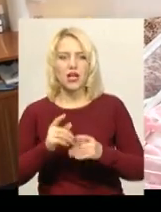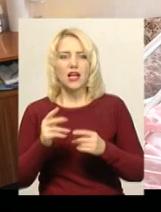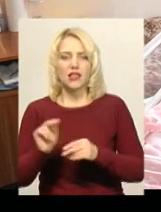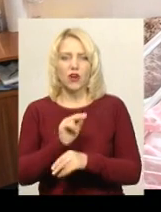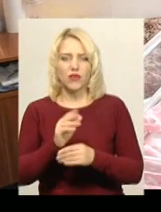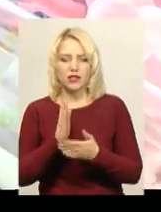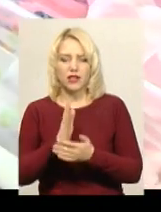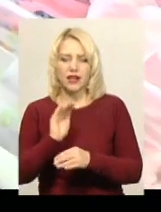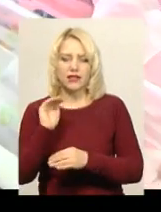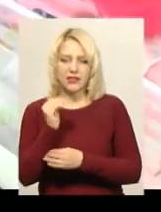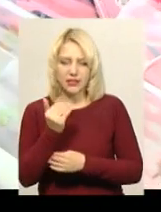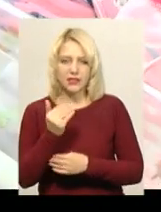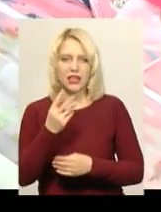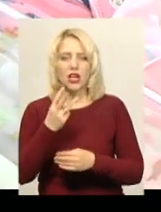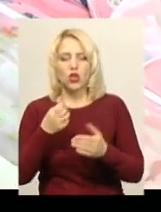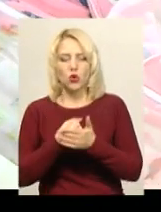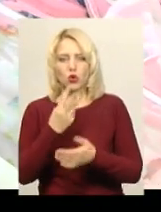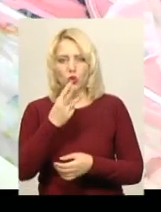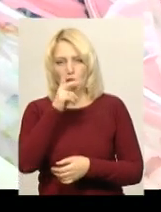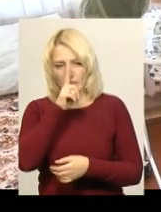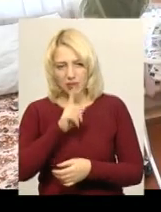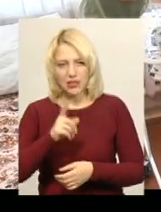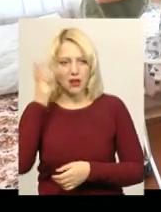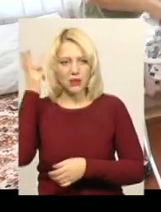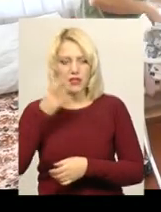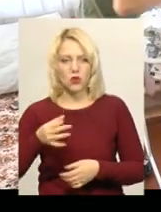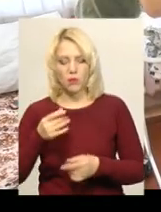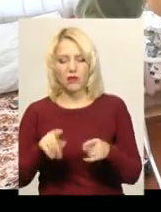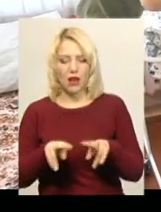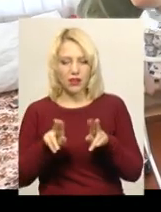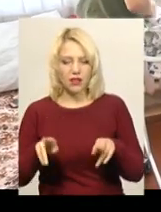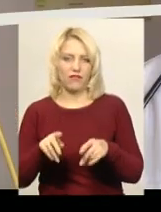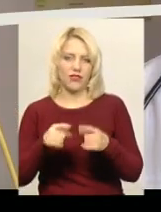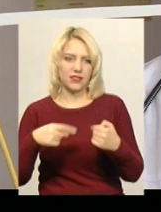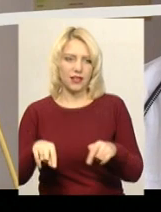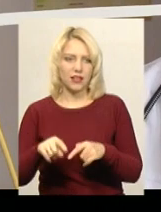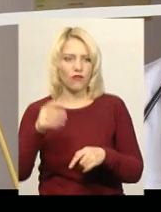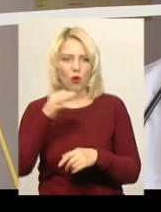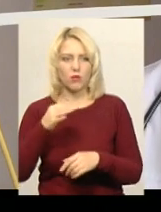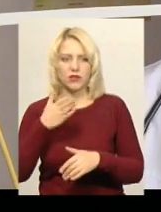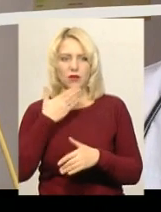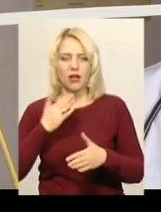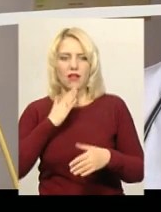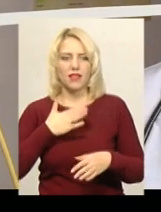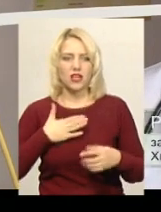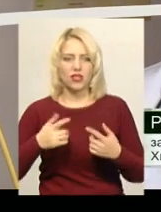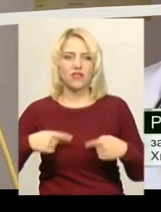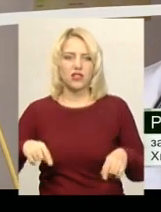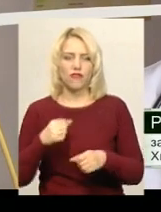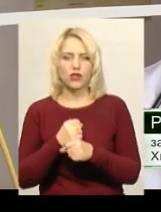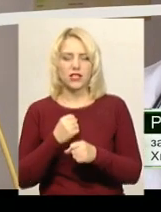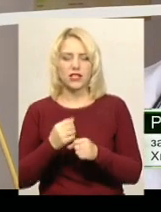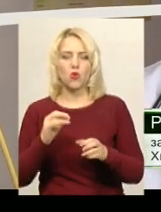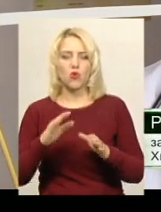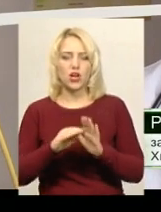новонароджені діти віком до трьох місяців з Хмельницької області. Подібних відділень в області немає. Наше відділення функціонує в режимі